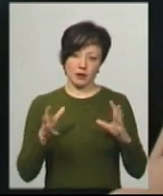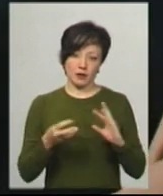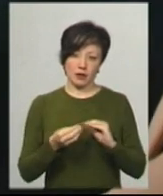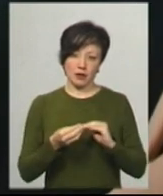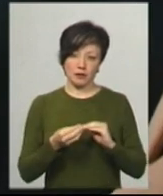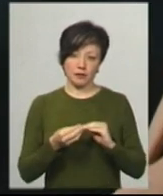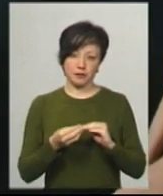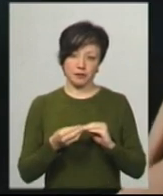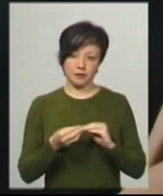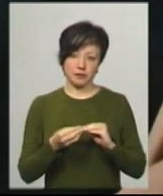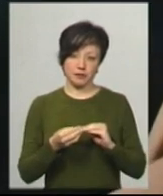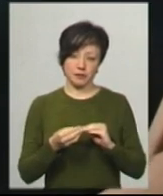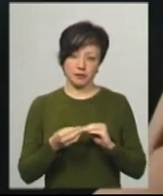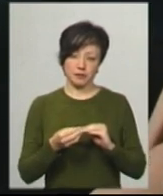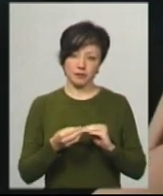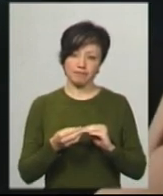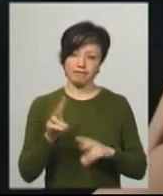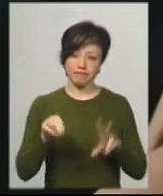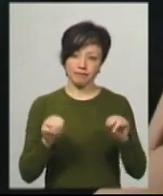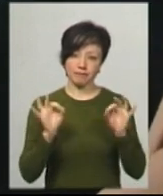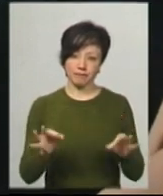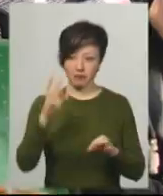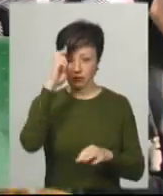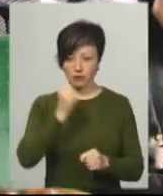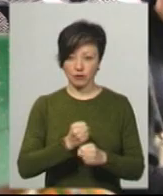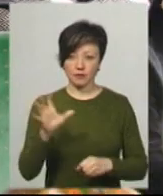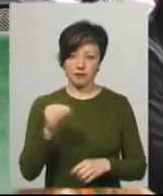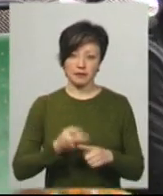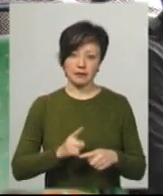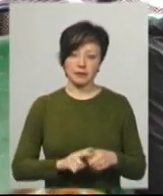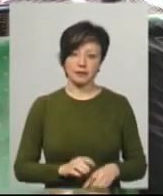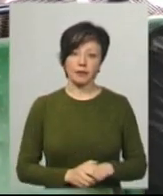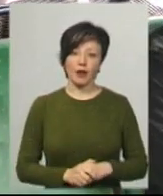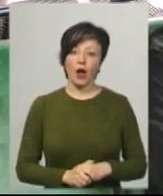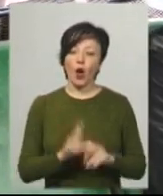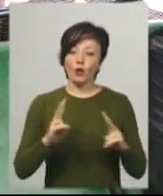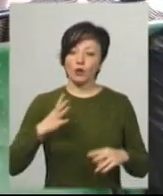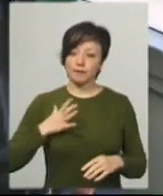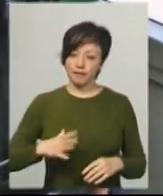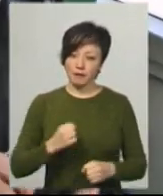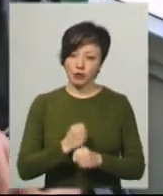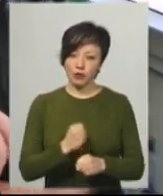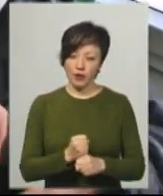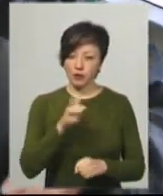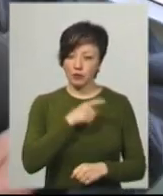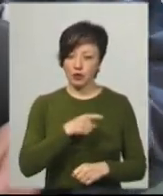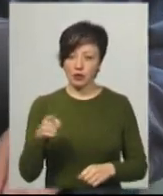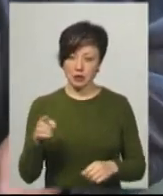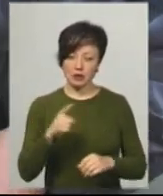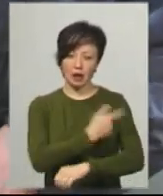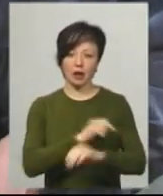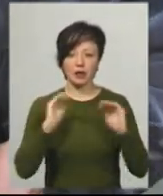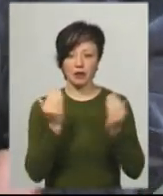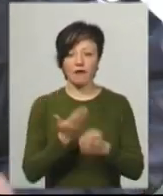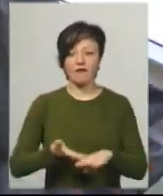рахую, що правильно держава робиться. Владислав вважає, тим, хто вимушений працювати під час карантину, відтепер буде